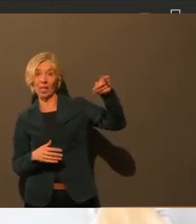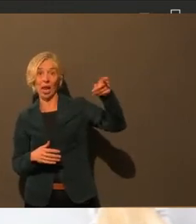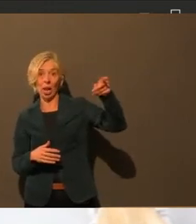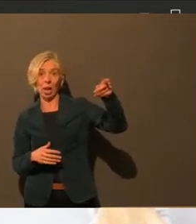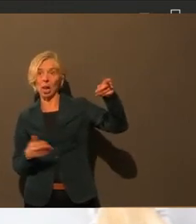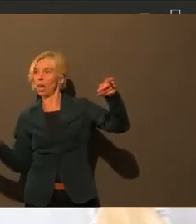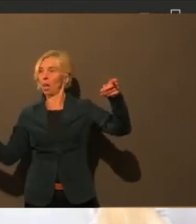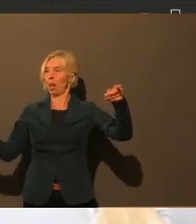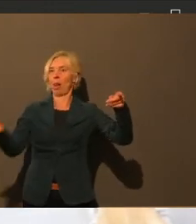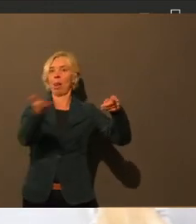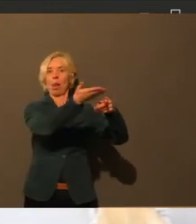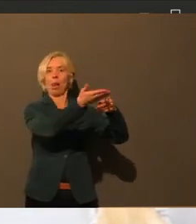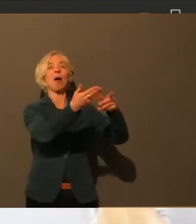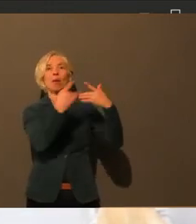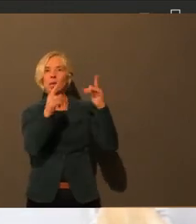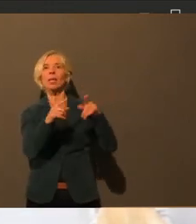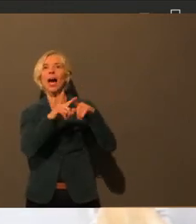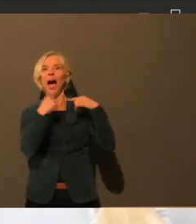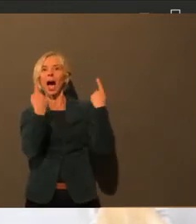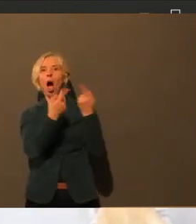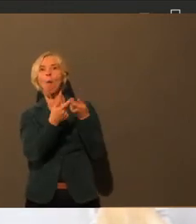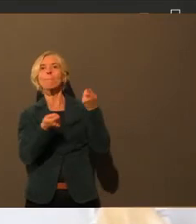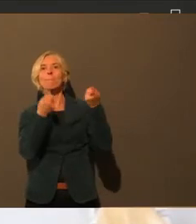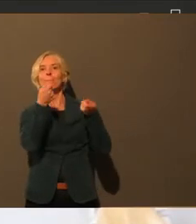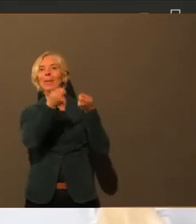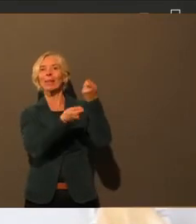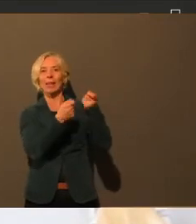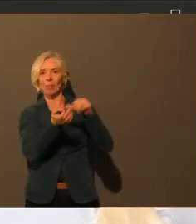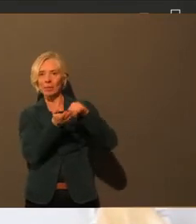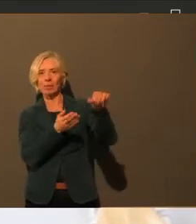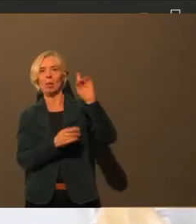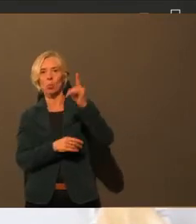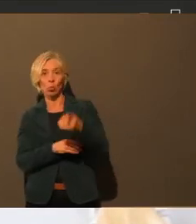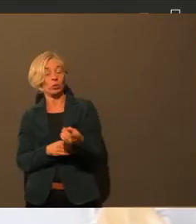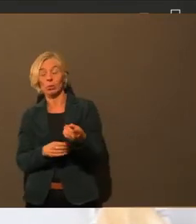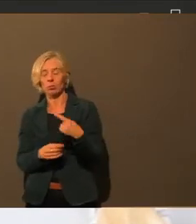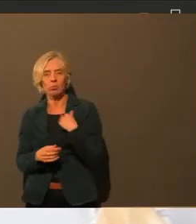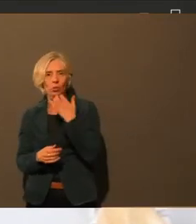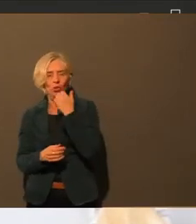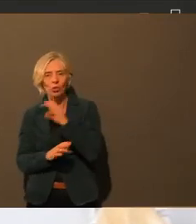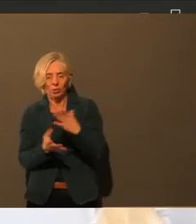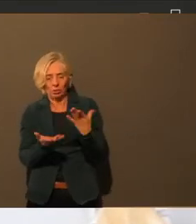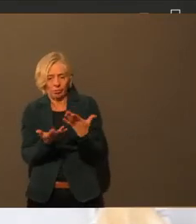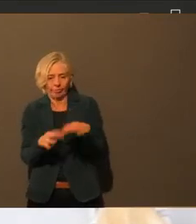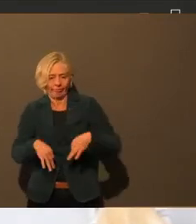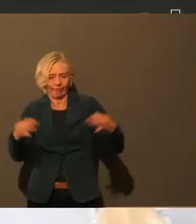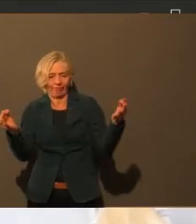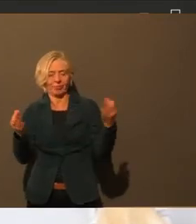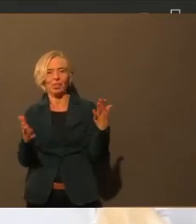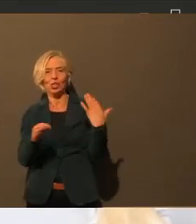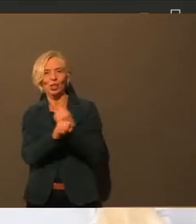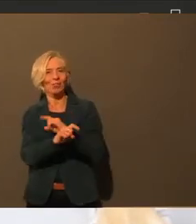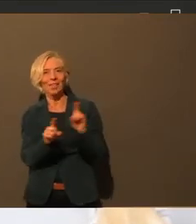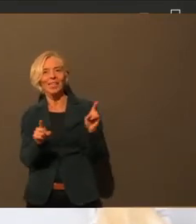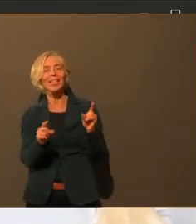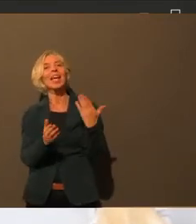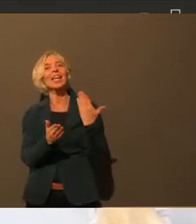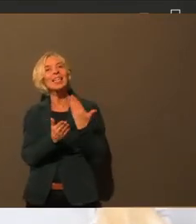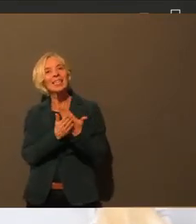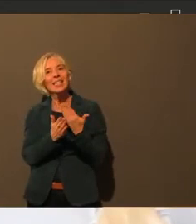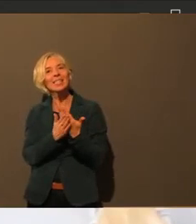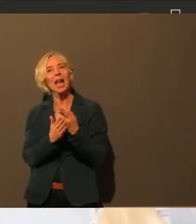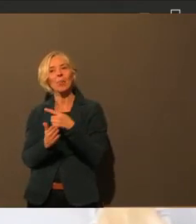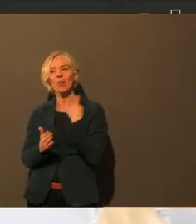und bräuchten dann größere Haushaltsposten. Deswegen sind wir in erster Linie jetzt von unserem Referat aus beispielsweise